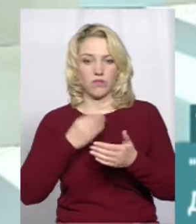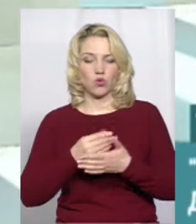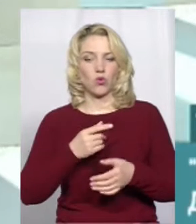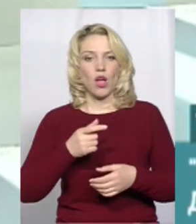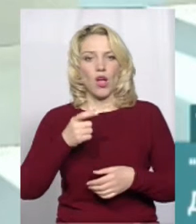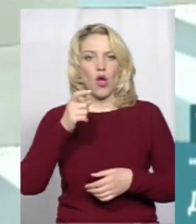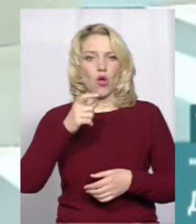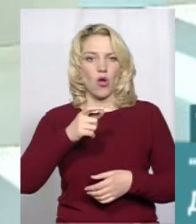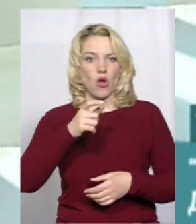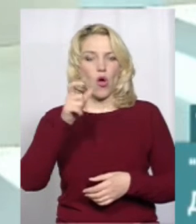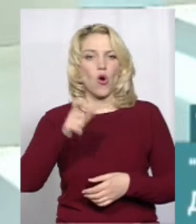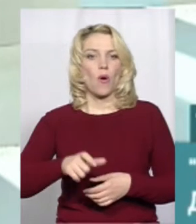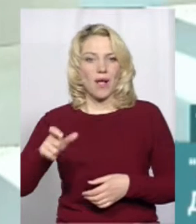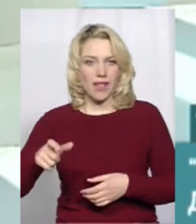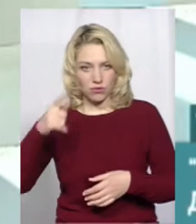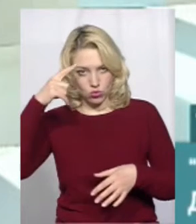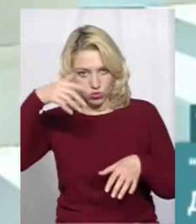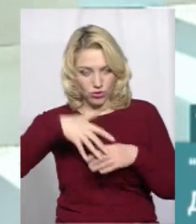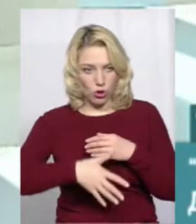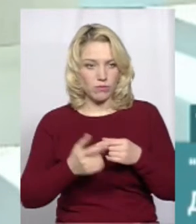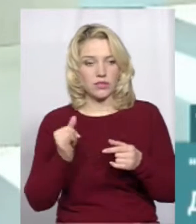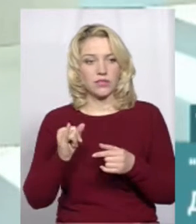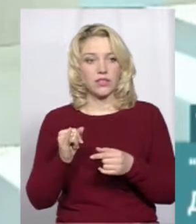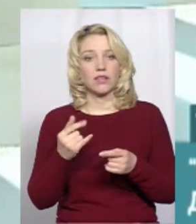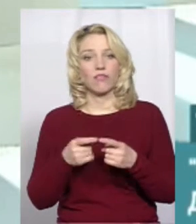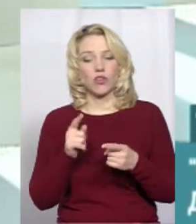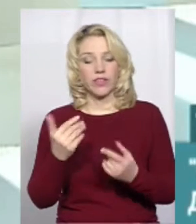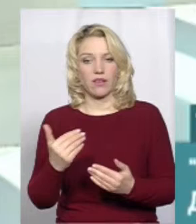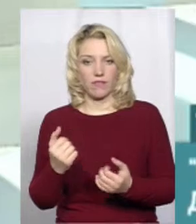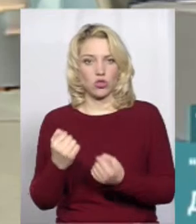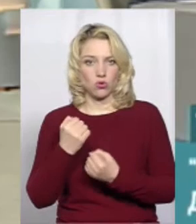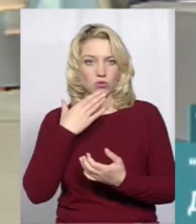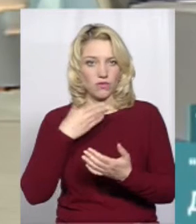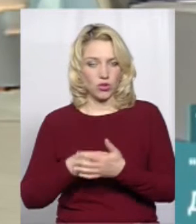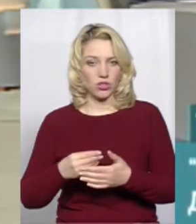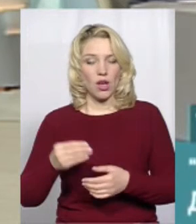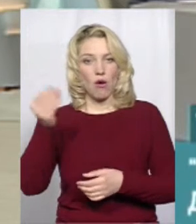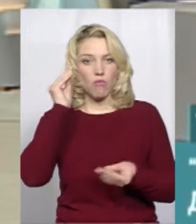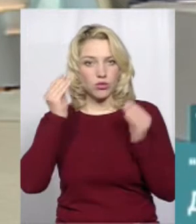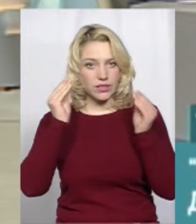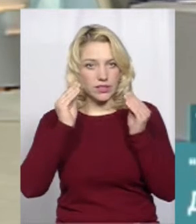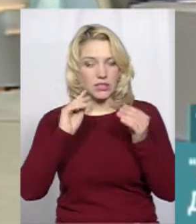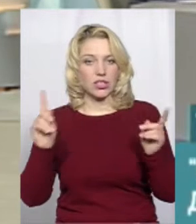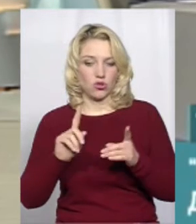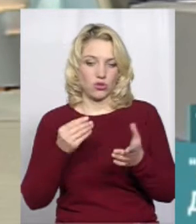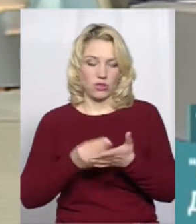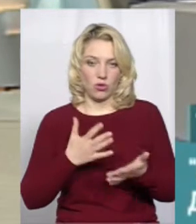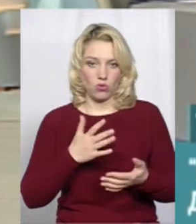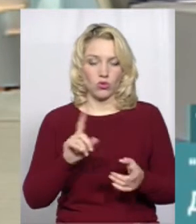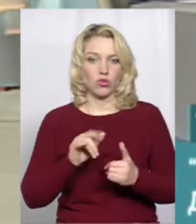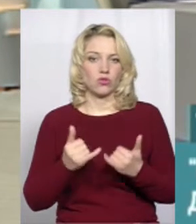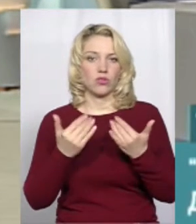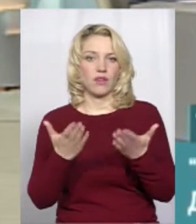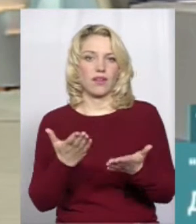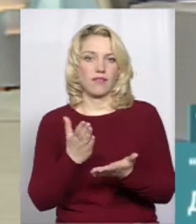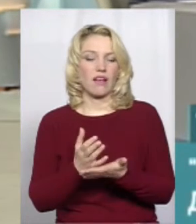свою громадянську свідомість, що вони відстоюють свої позиції, що вони щось цінують і що